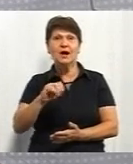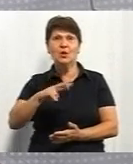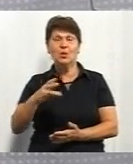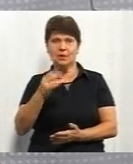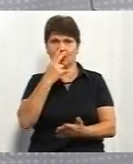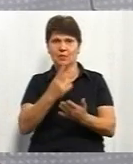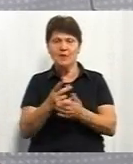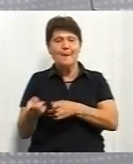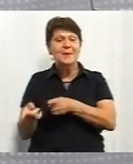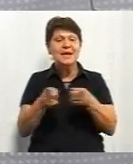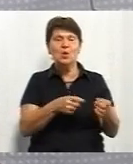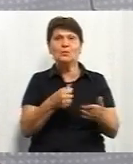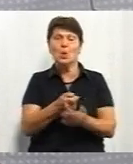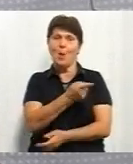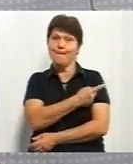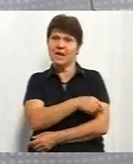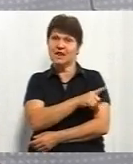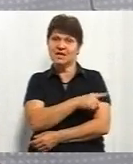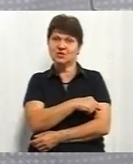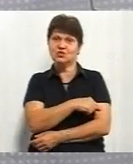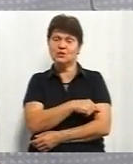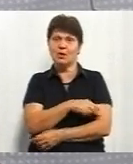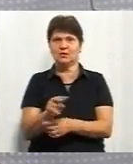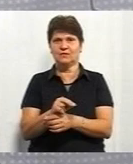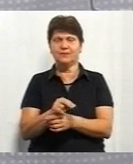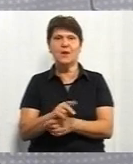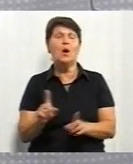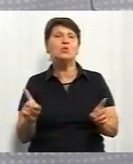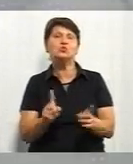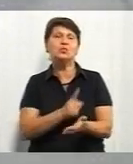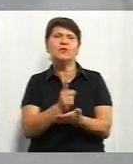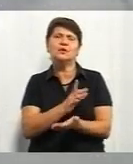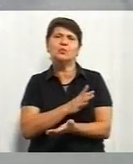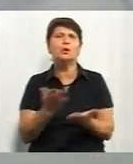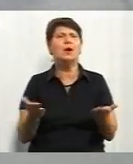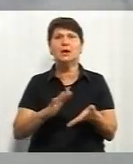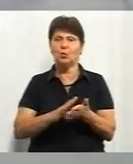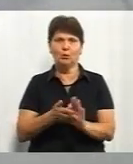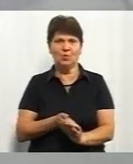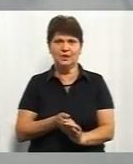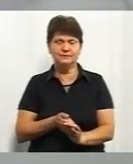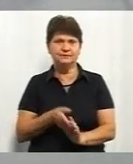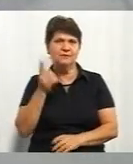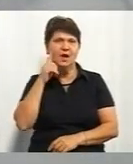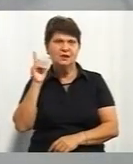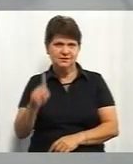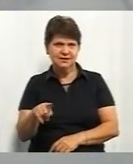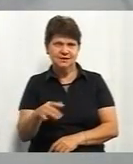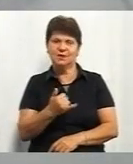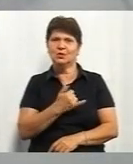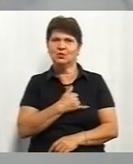до медичного втручання. А що має бути? Які умови? Знаєте, у нас